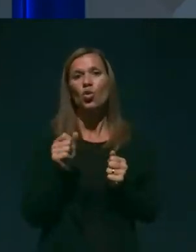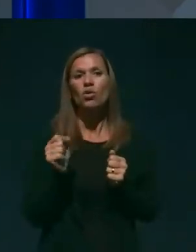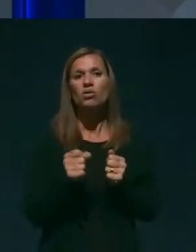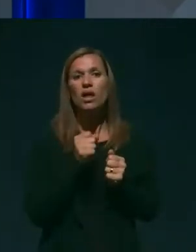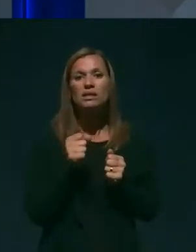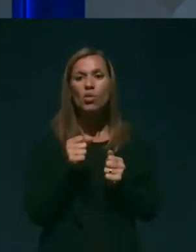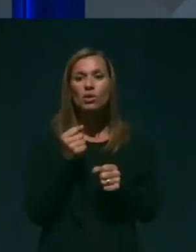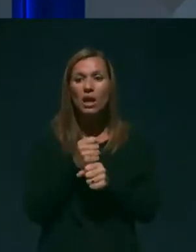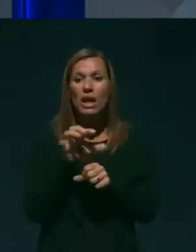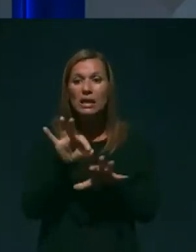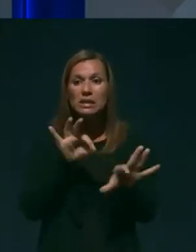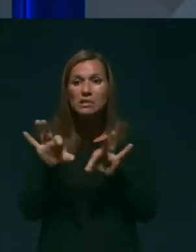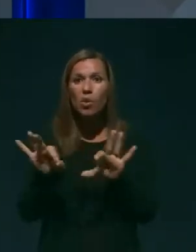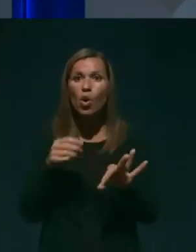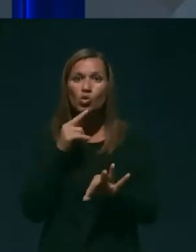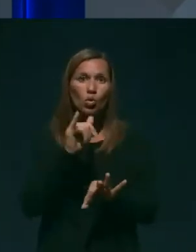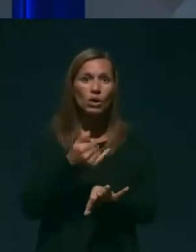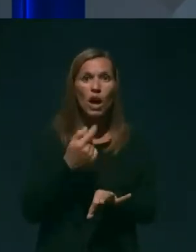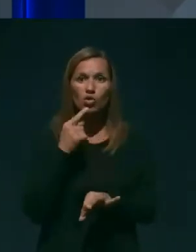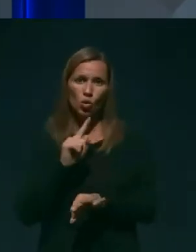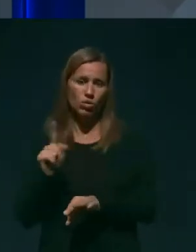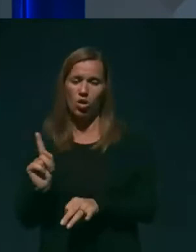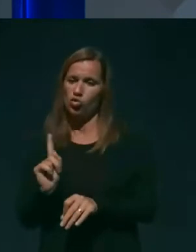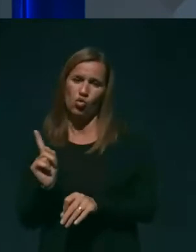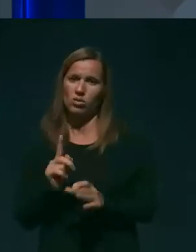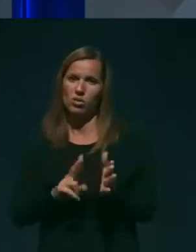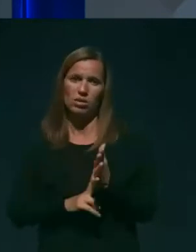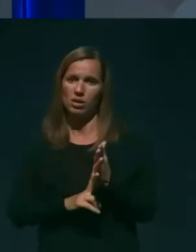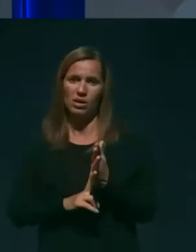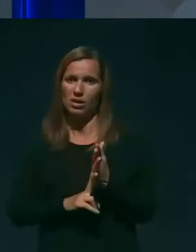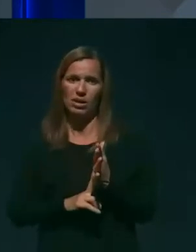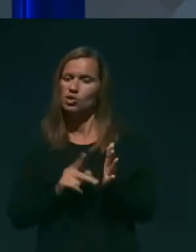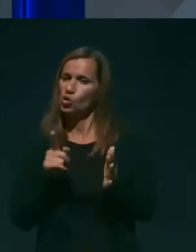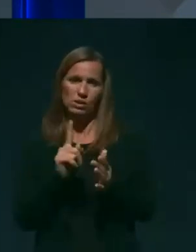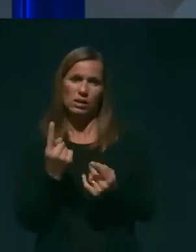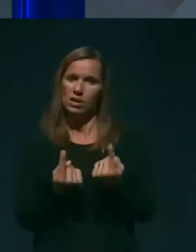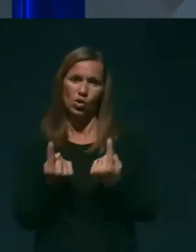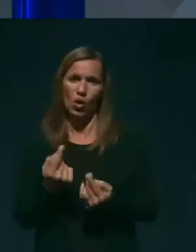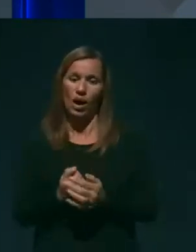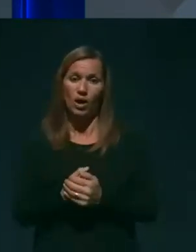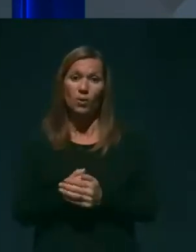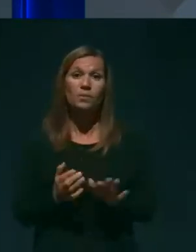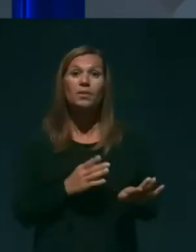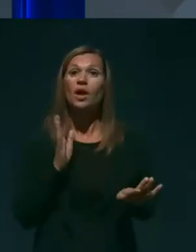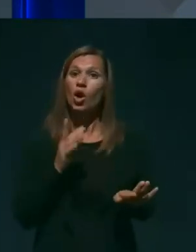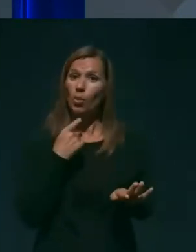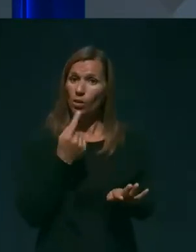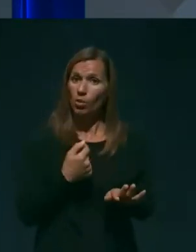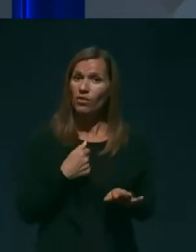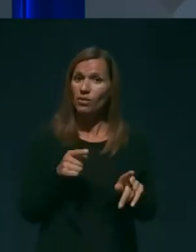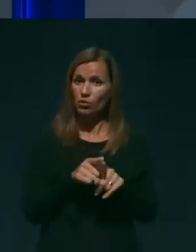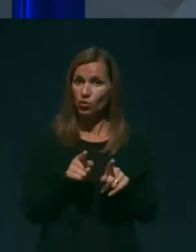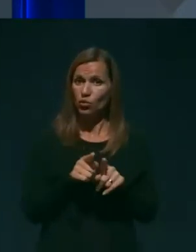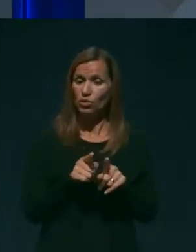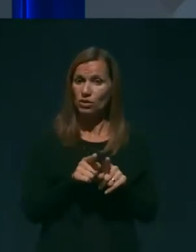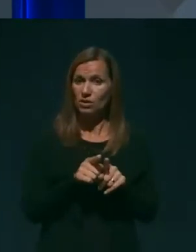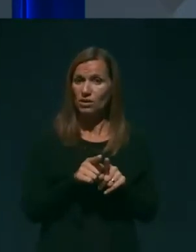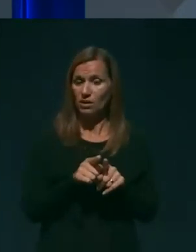dogajajo tukaj, že sami podatki govorijo za to, da pravzaprav se to ni dogaja. Lahko pa govorim tudi skozi drugi oči, bil sem